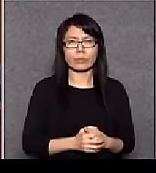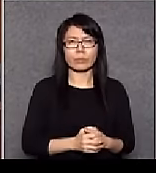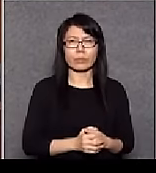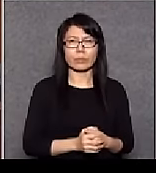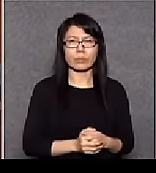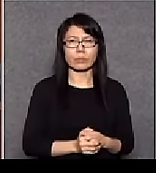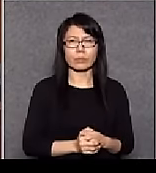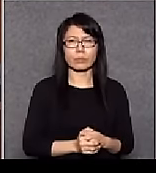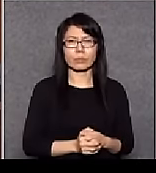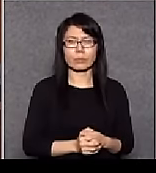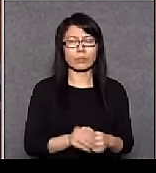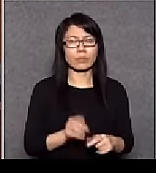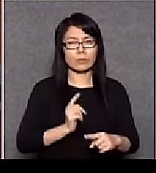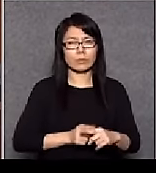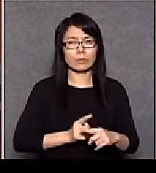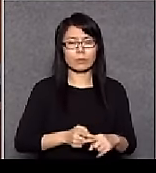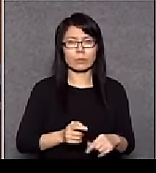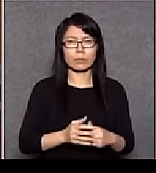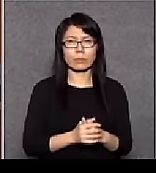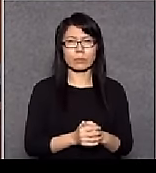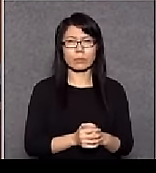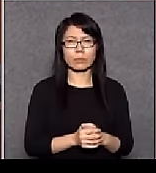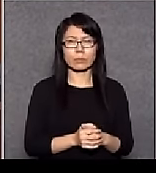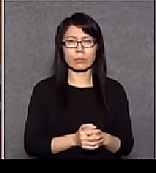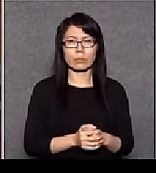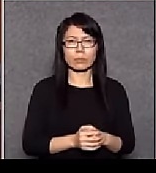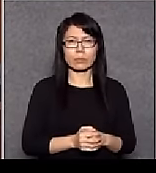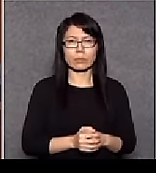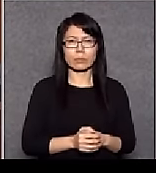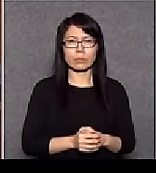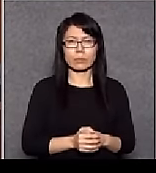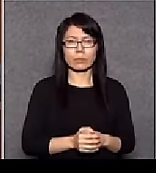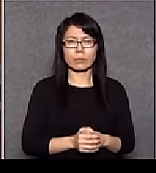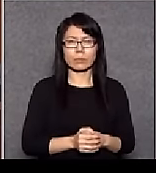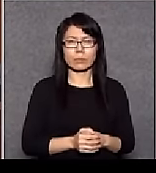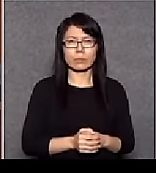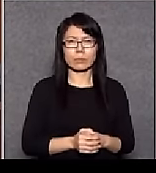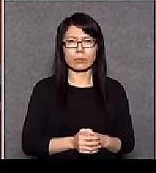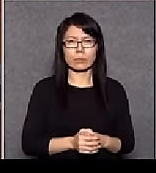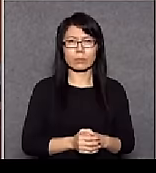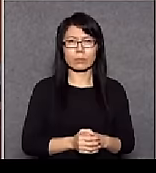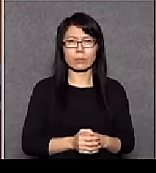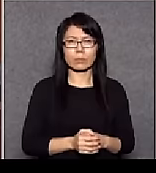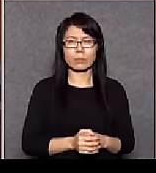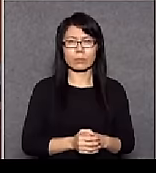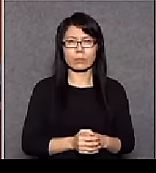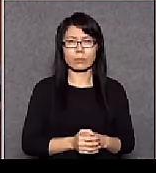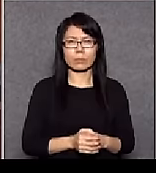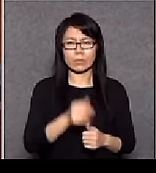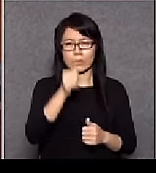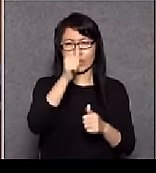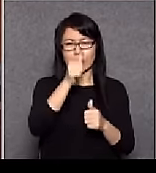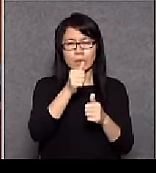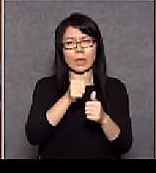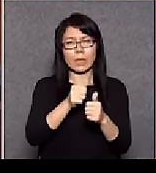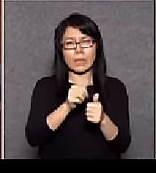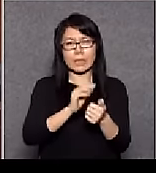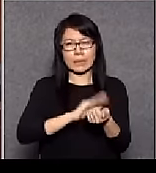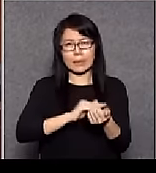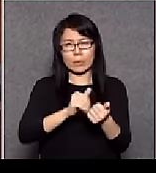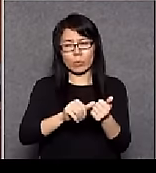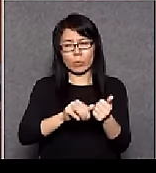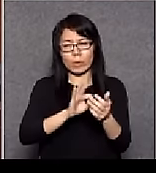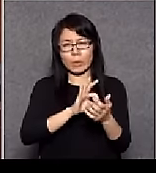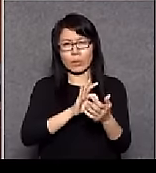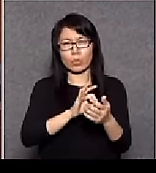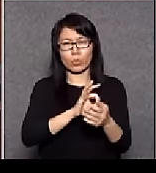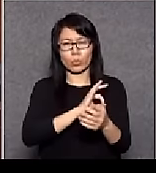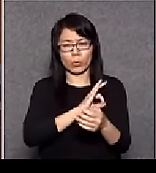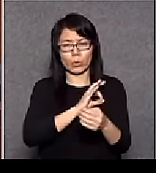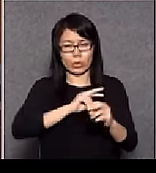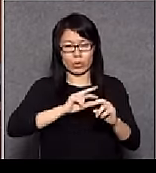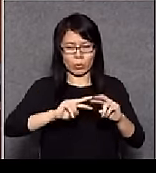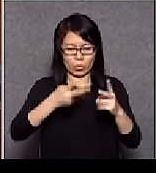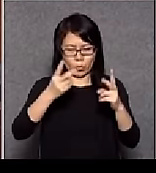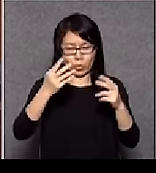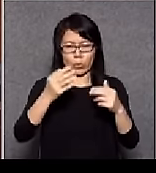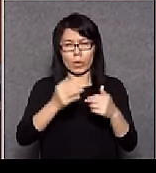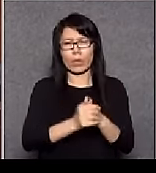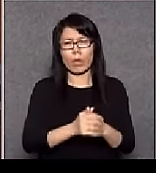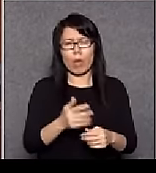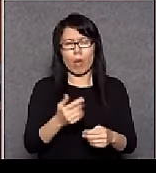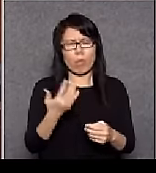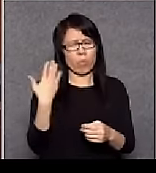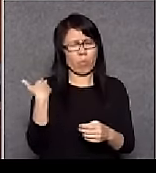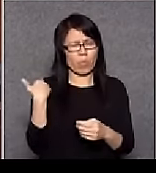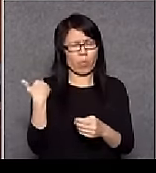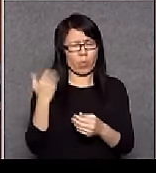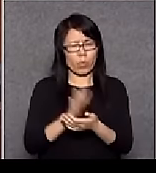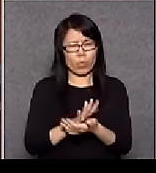那其實呢其實這個這個這個這個改革呢這個改革呢大家都吵了很多年